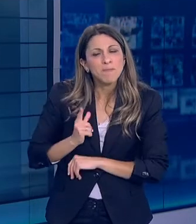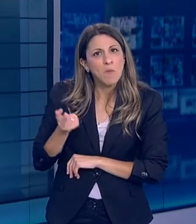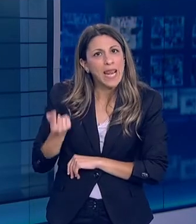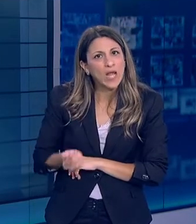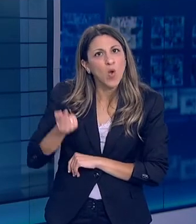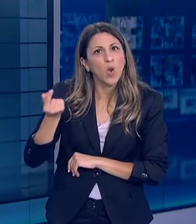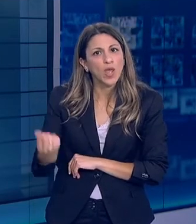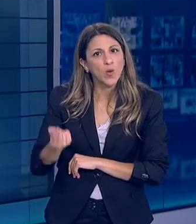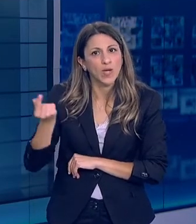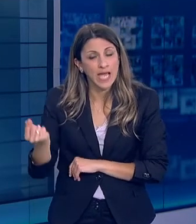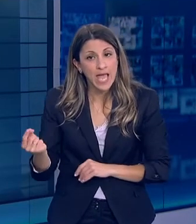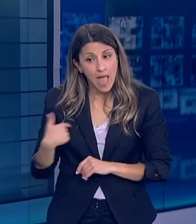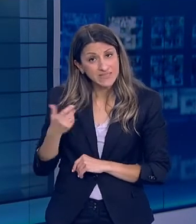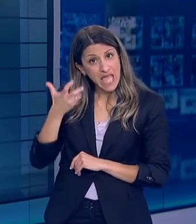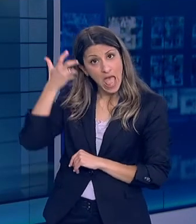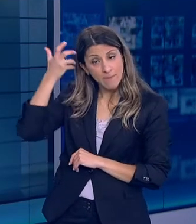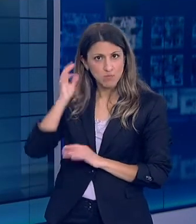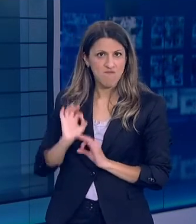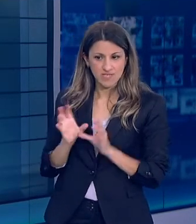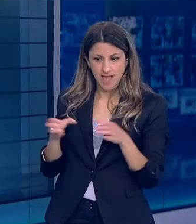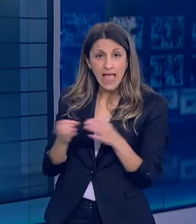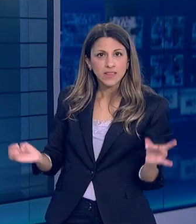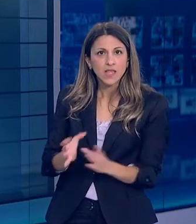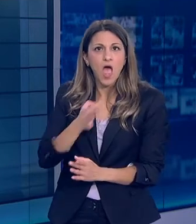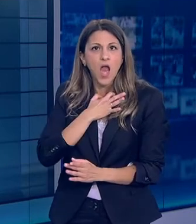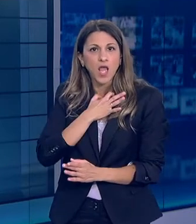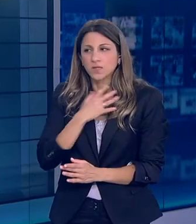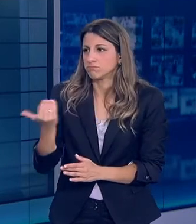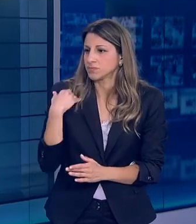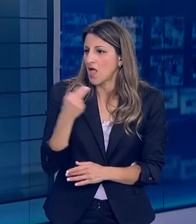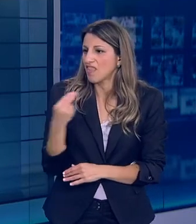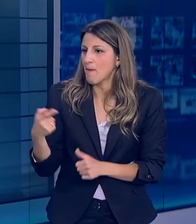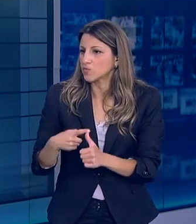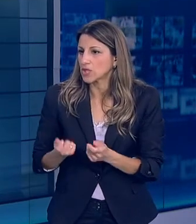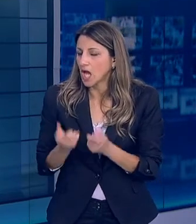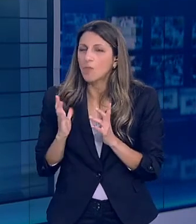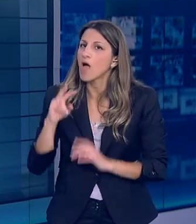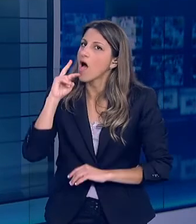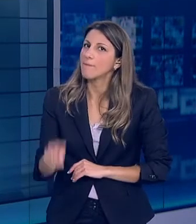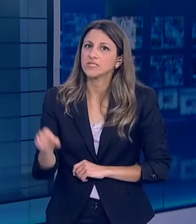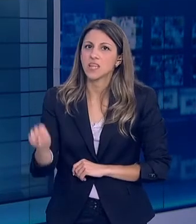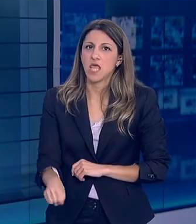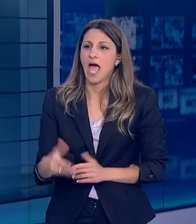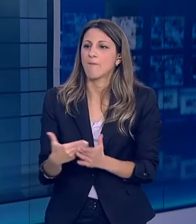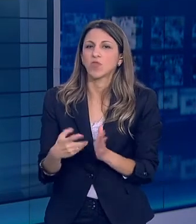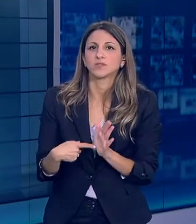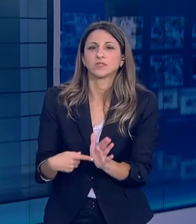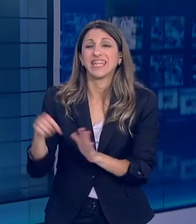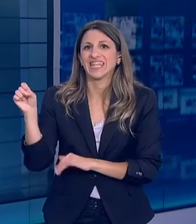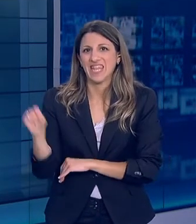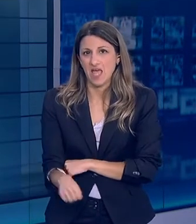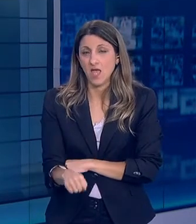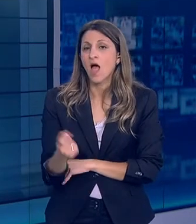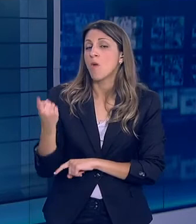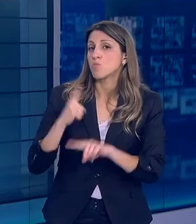Σαν επιστήμονες σε τυχόν Επιστημονικά ζητήματα που θα τεθούν Και φυσικά οι αποφάσεις θα λαμβάνονται από την πολιτεία Αλλά νομίζω ο γνώμονας